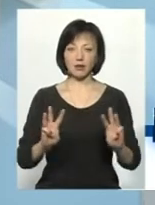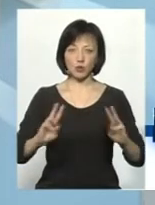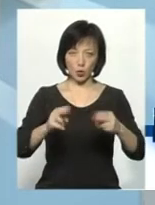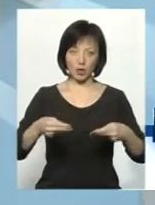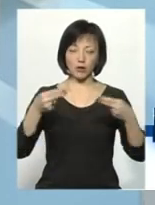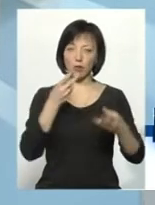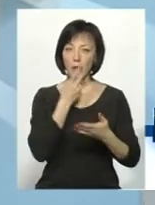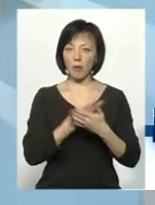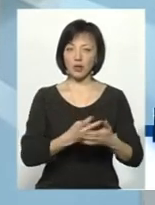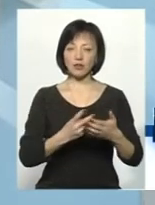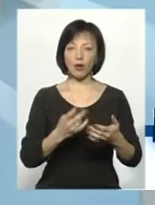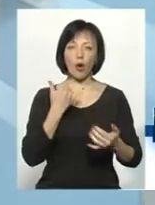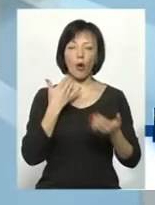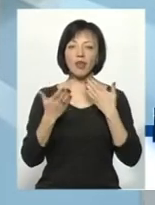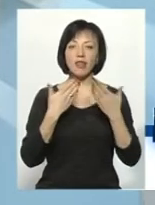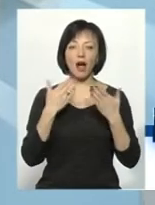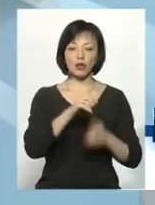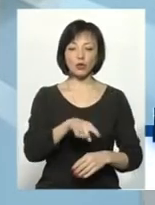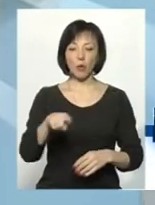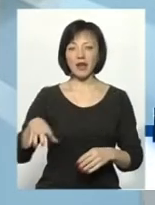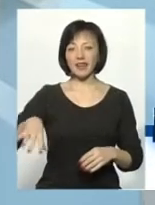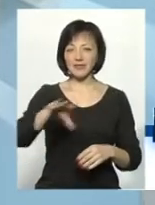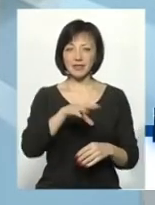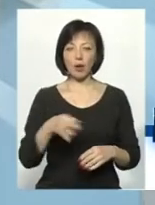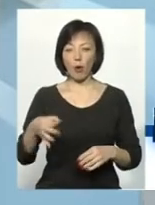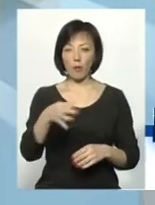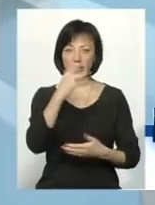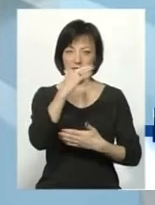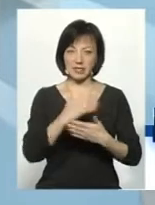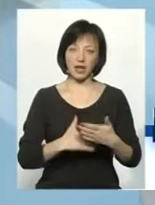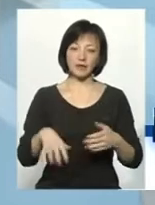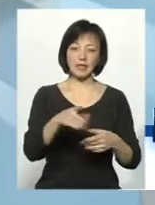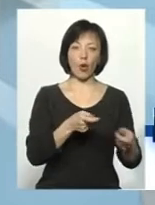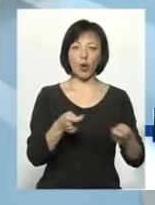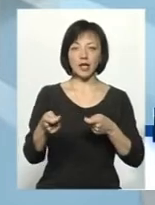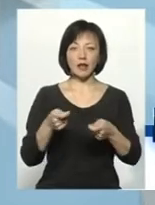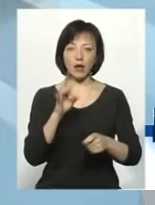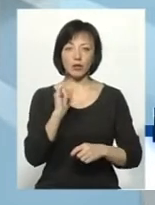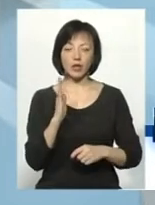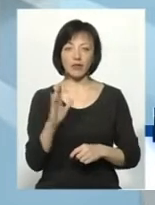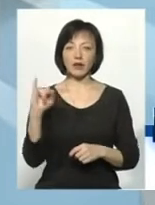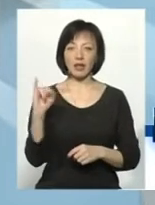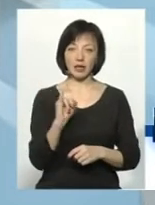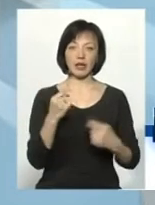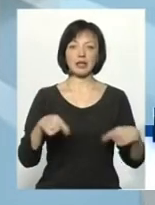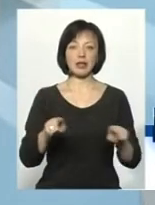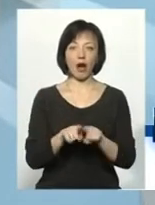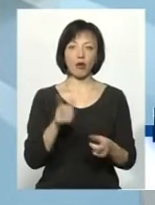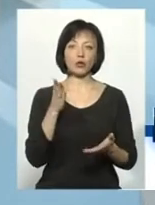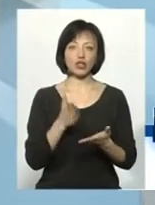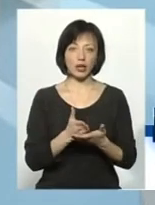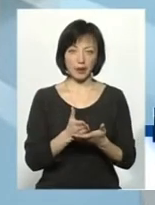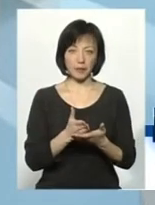контактні номери в усіх областях, усіх координаторів. І також є